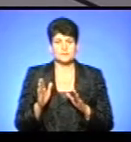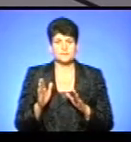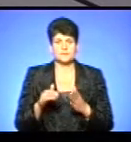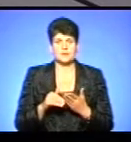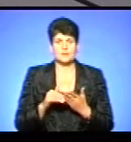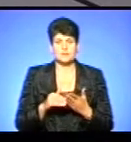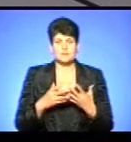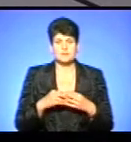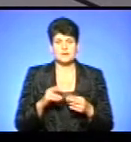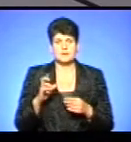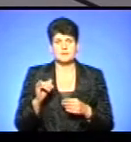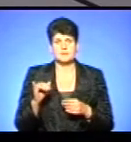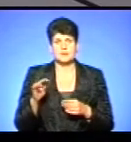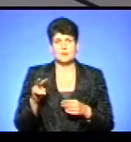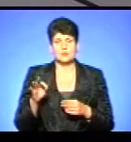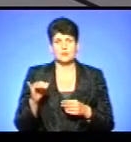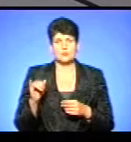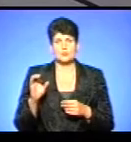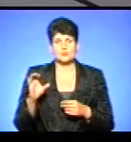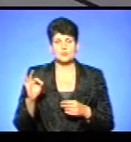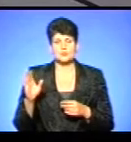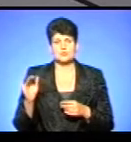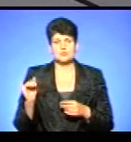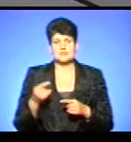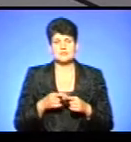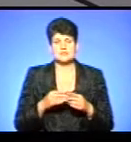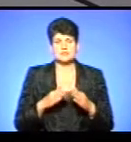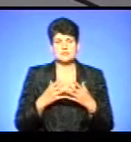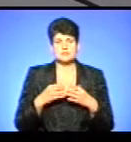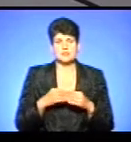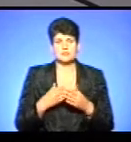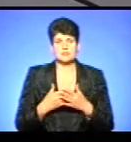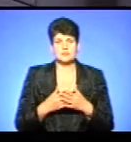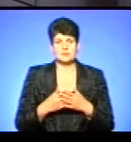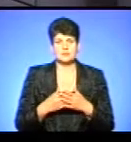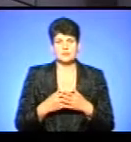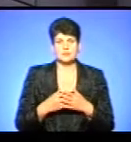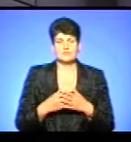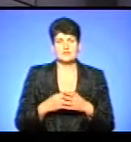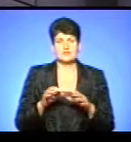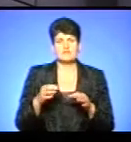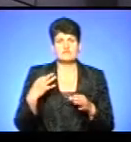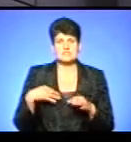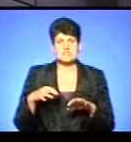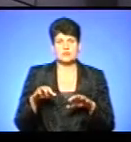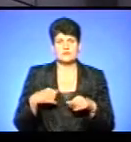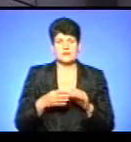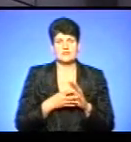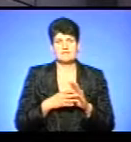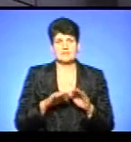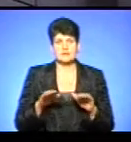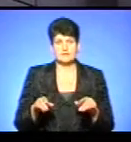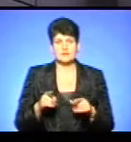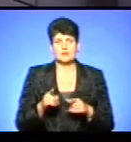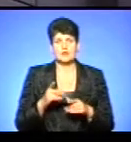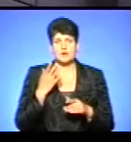допомагати сім'ї Білусових. Це будинок сімейного типу, чоловік жінки, вони осиновили 9 дітей. І коли почалася війна, вони